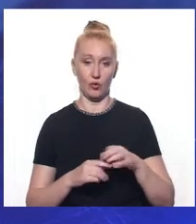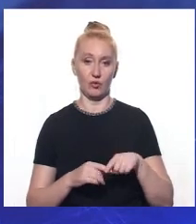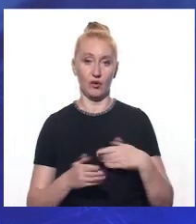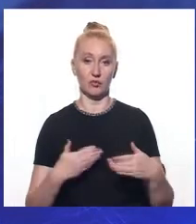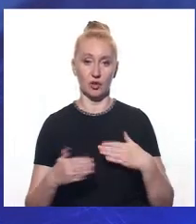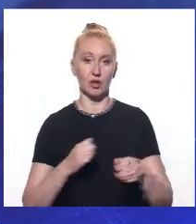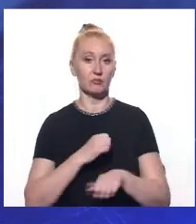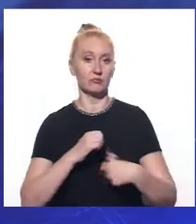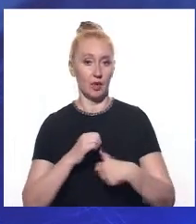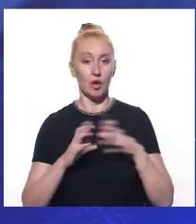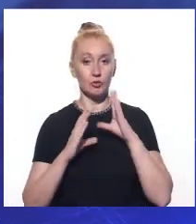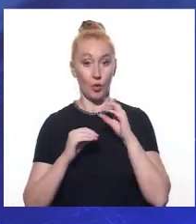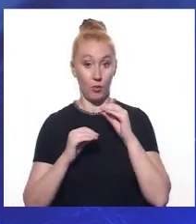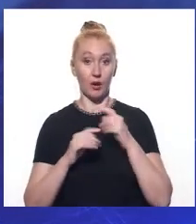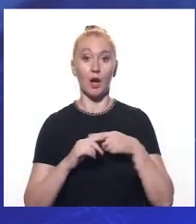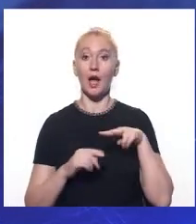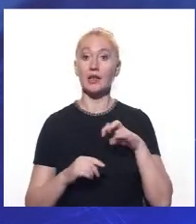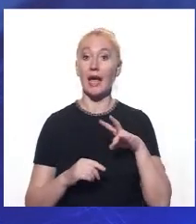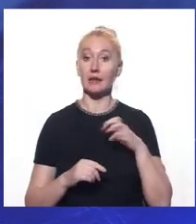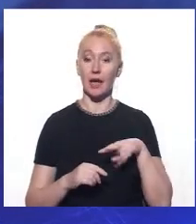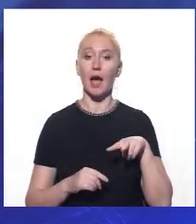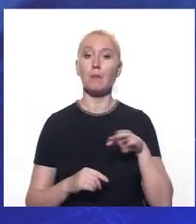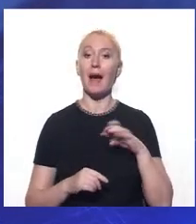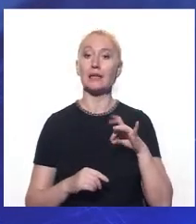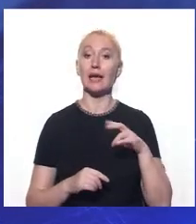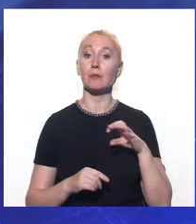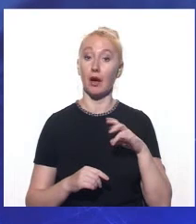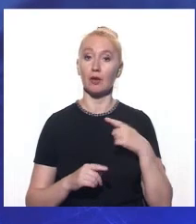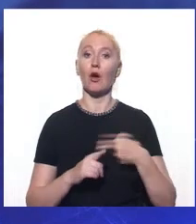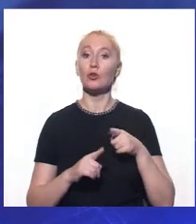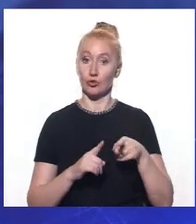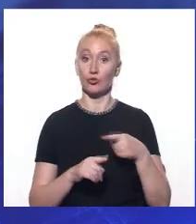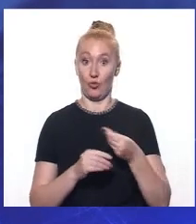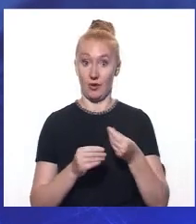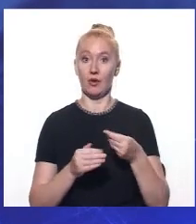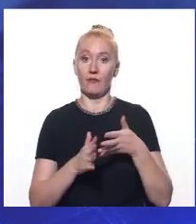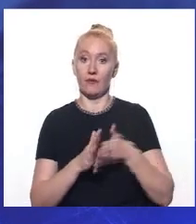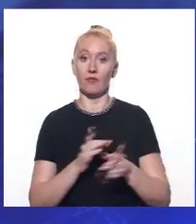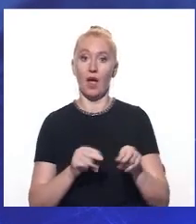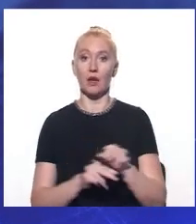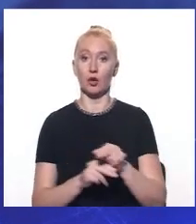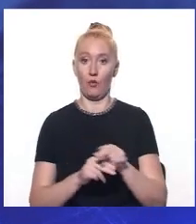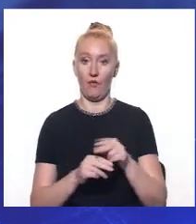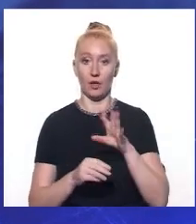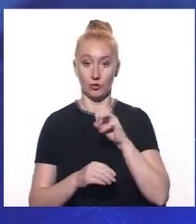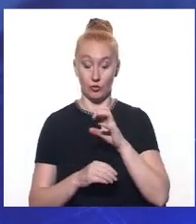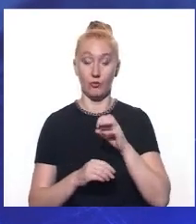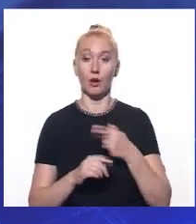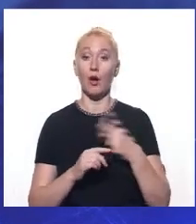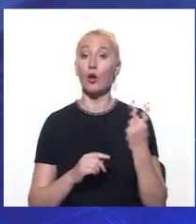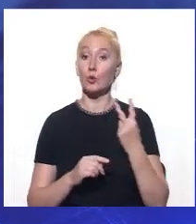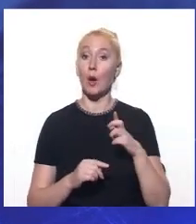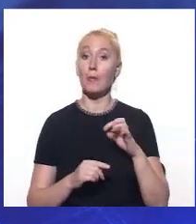безпритульною собакою. Лейла Магер-Рамова каже, що стільки вона витратила на лікування тварини. 2